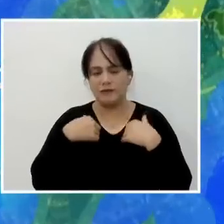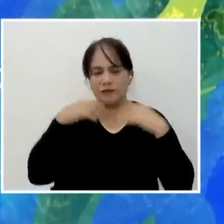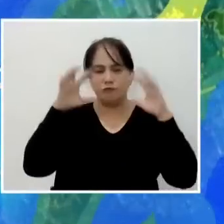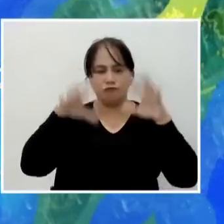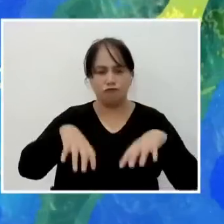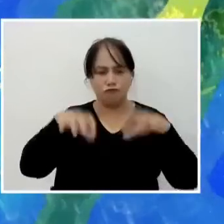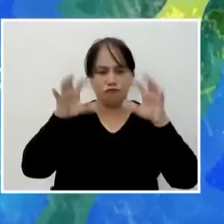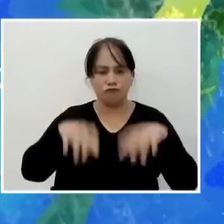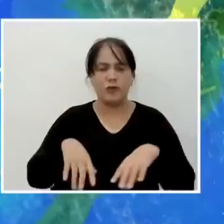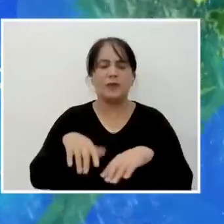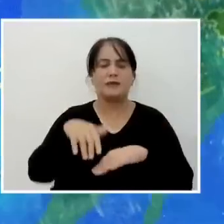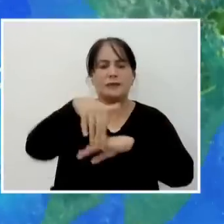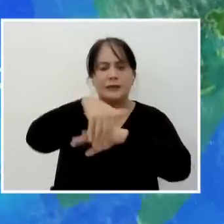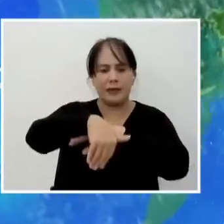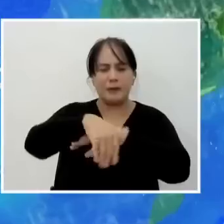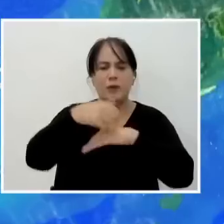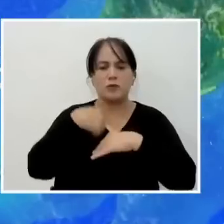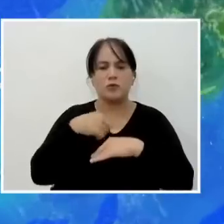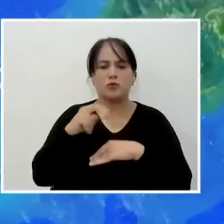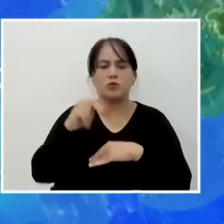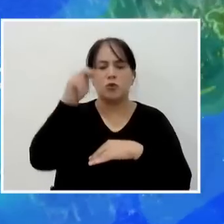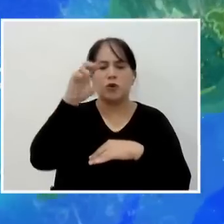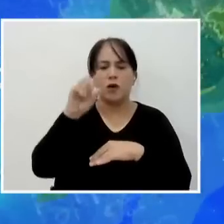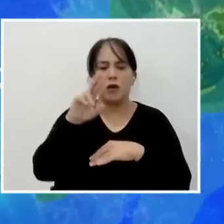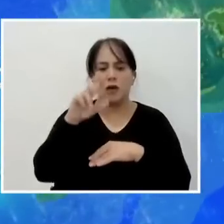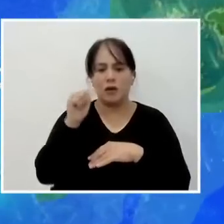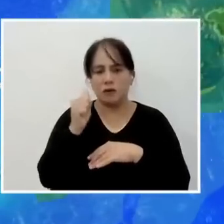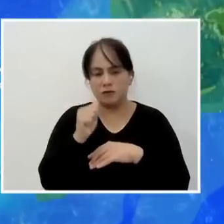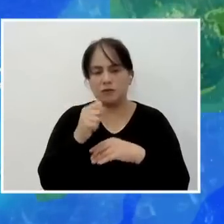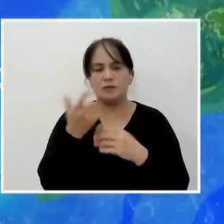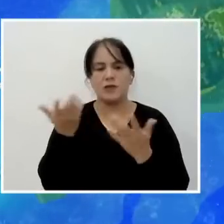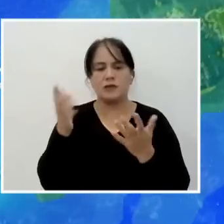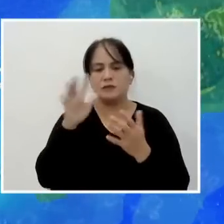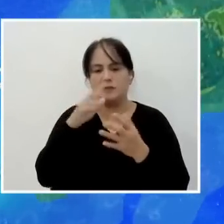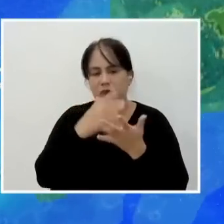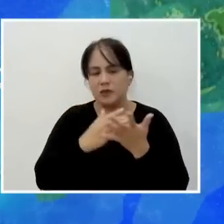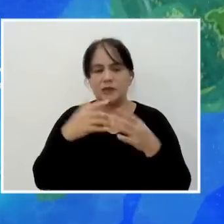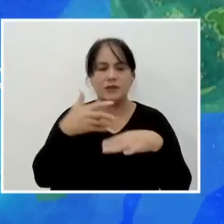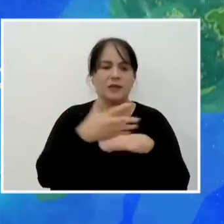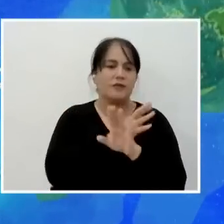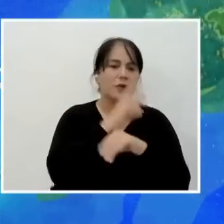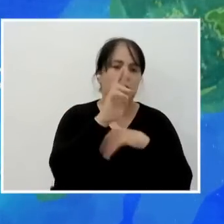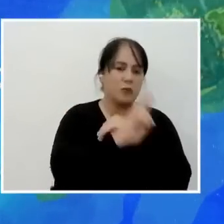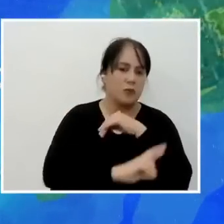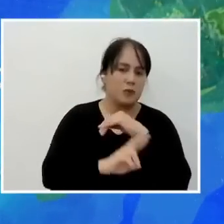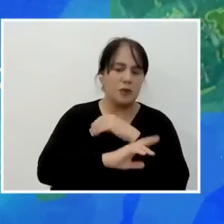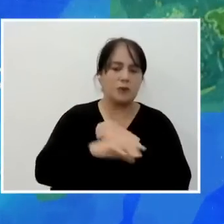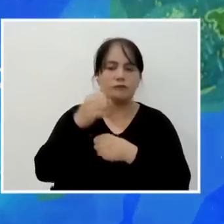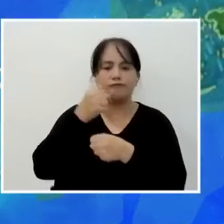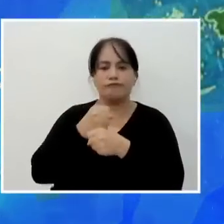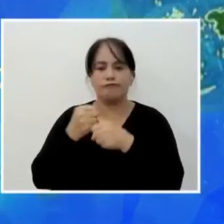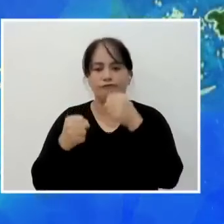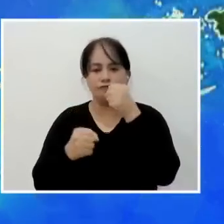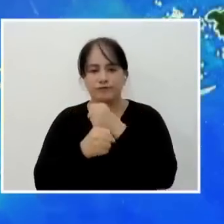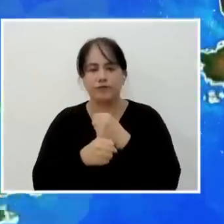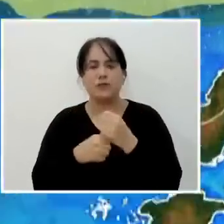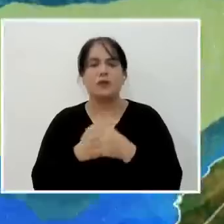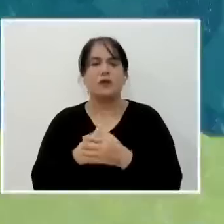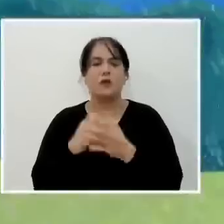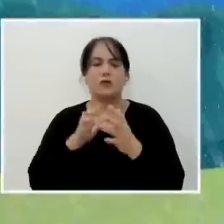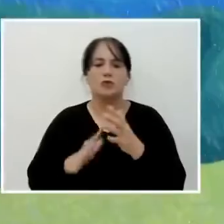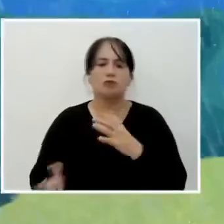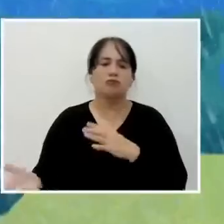Sa gabi uulan muli sa Northern Caraga at sa ilang bahagi po ng Davao Region at ng Cotabato. Buong araw rin